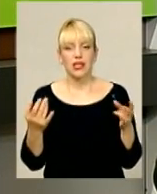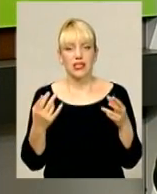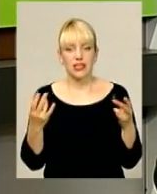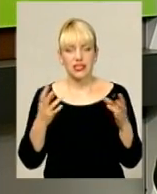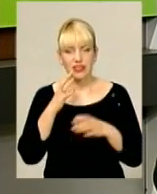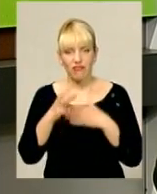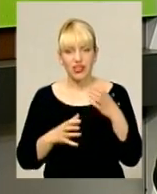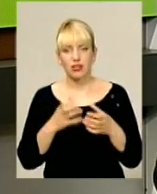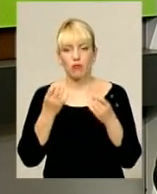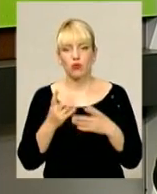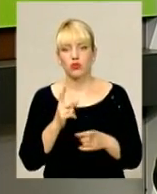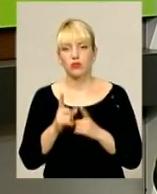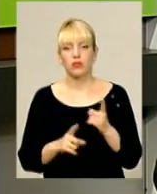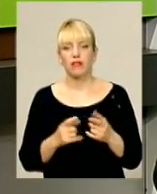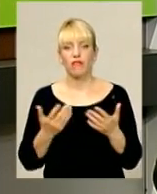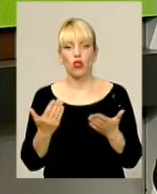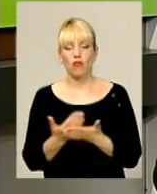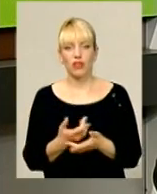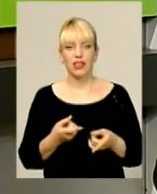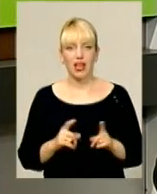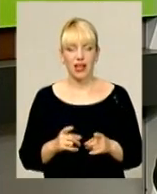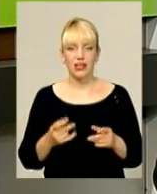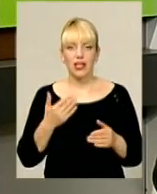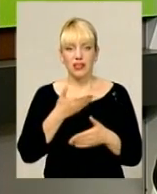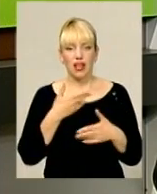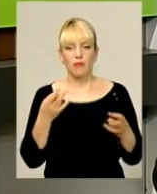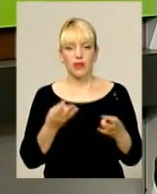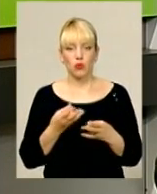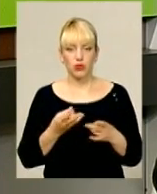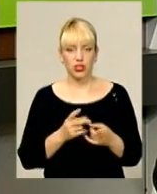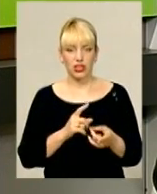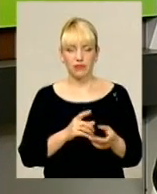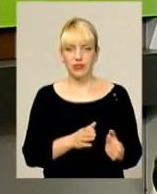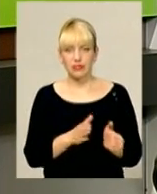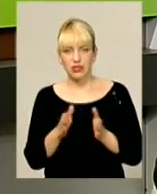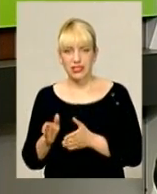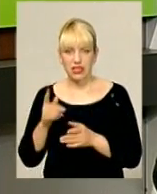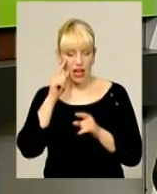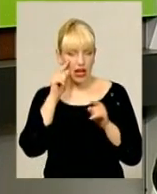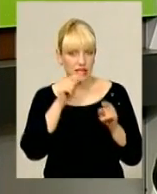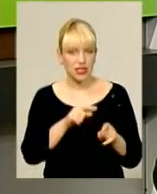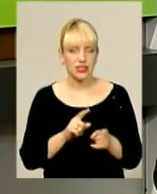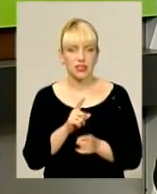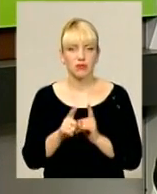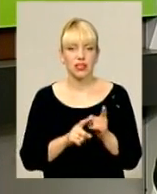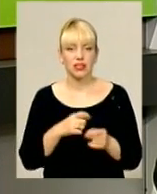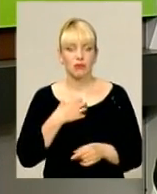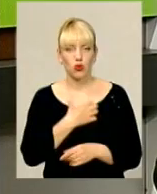просто світ змінюється. І в нових реаліях нам необхідно змістити деякі акценти, змінити пріоритети.